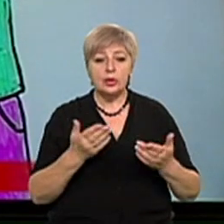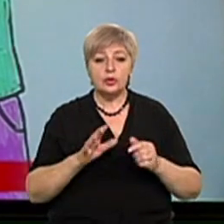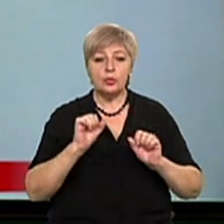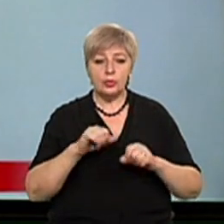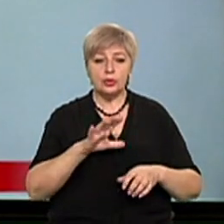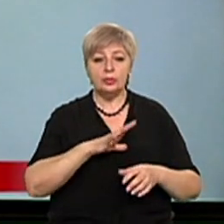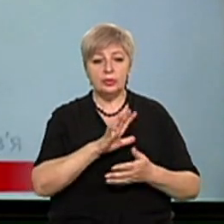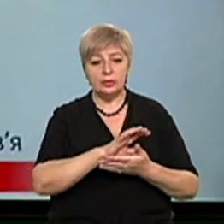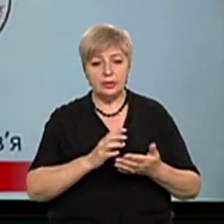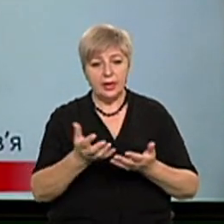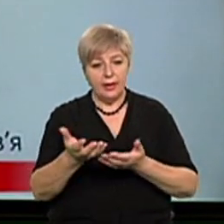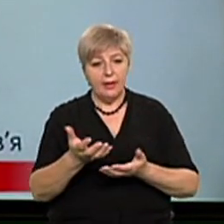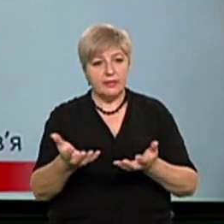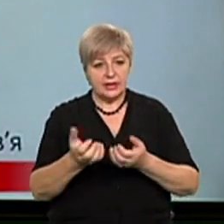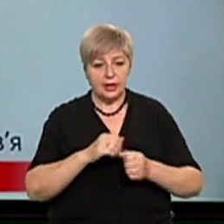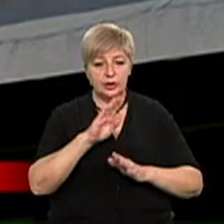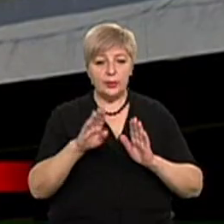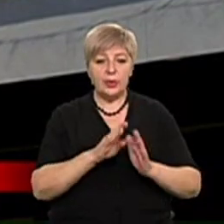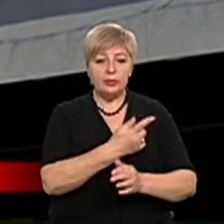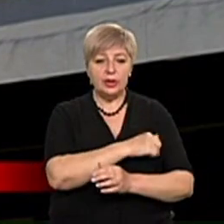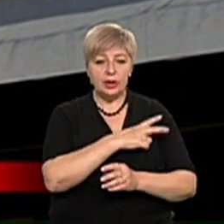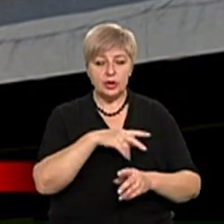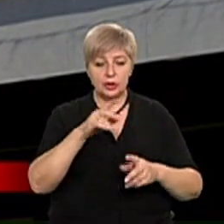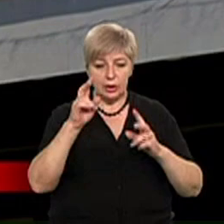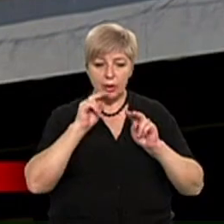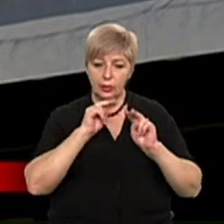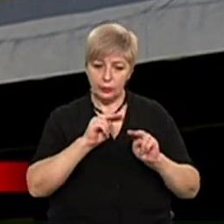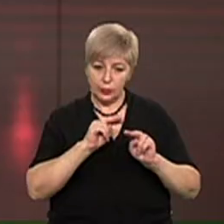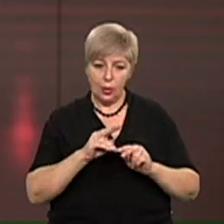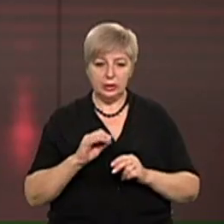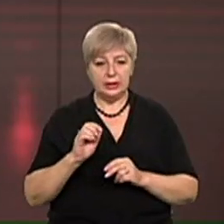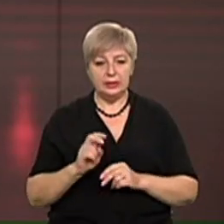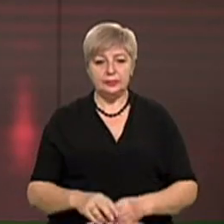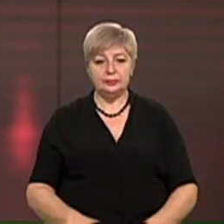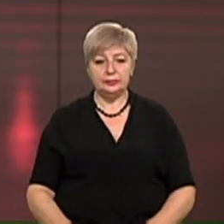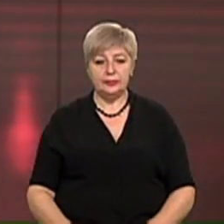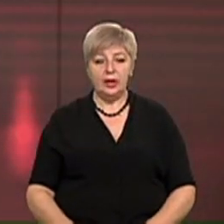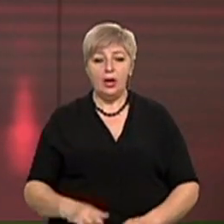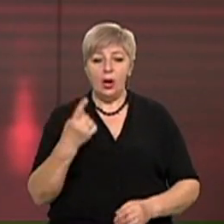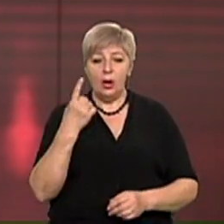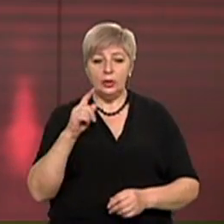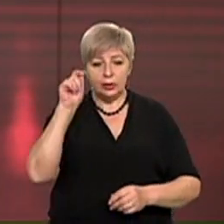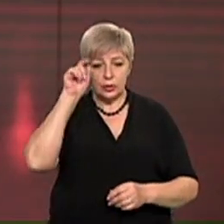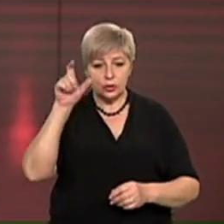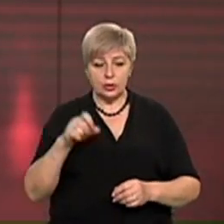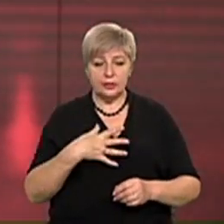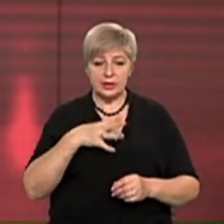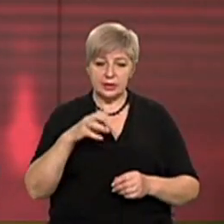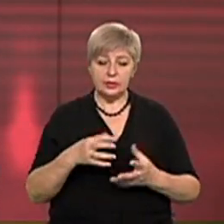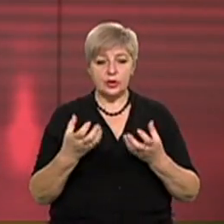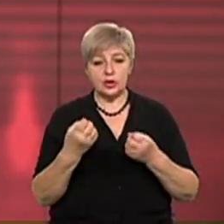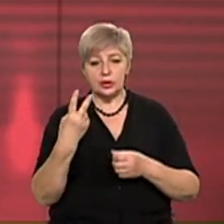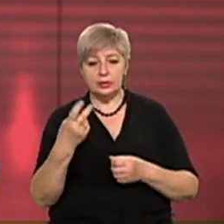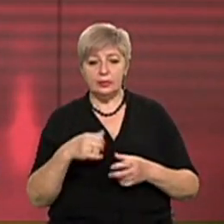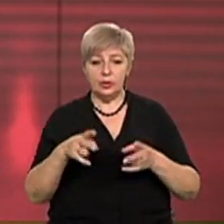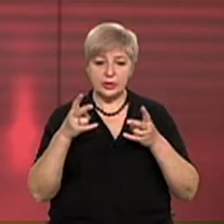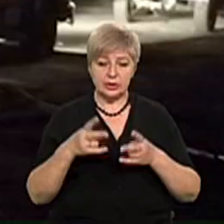медичний нагляд. Наталія Пономаренко та Денис Касьянов. Деталі. Один чоловік загинув, ще двоє постраждали